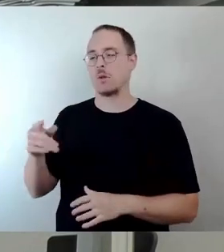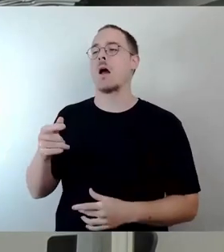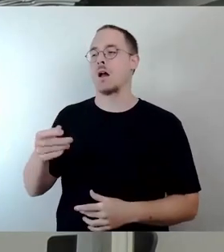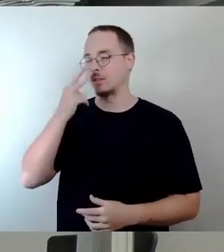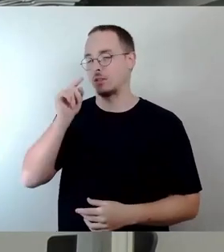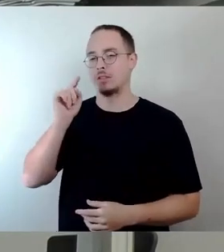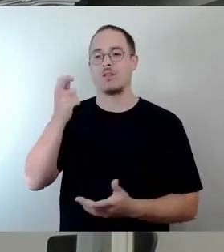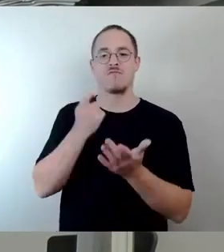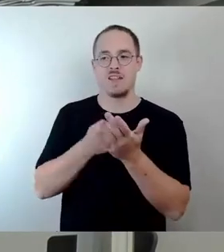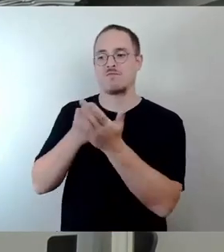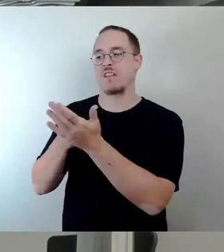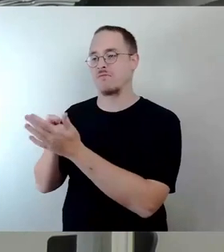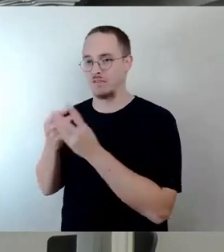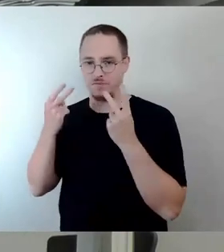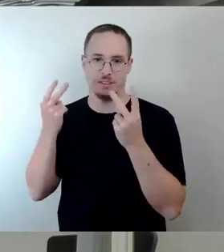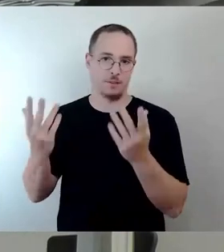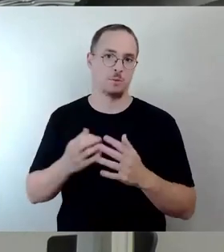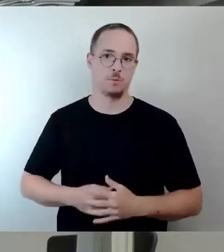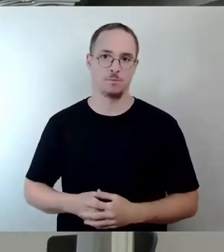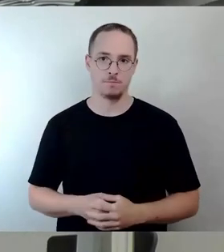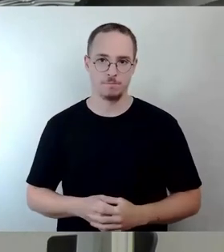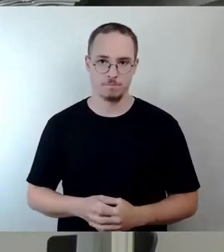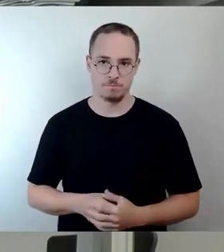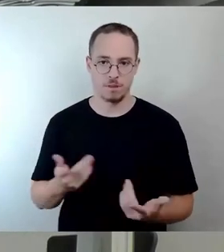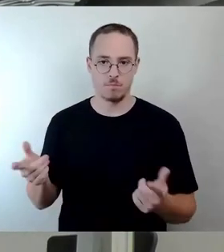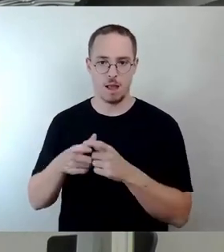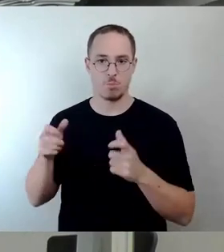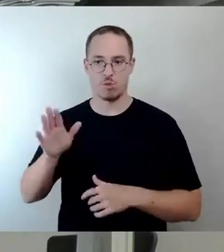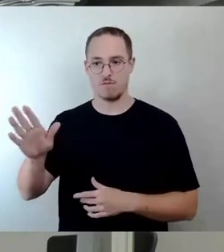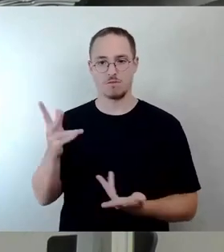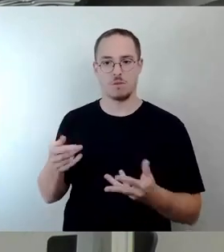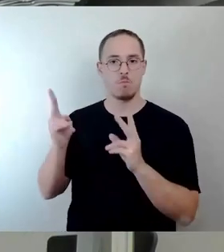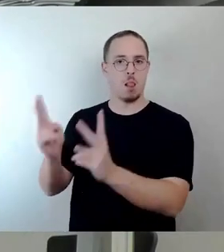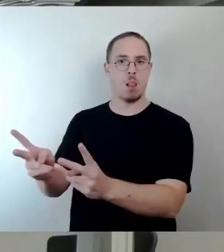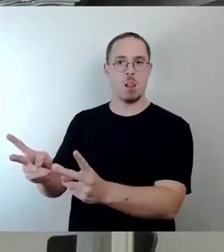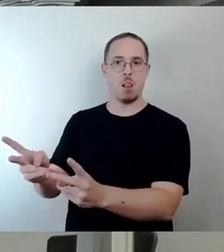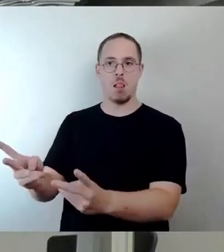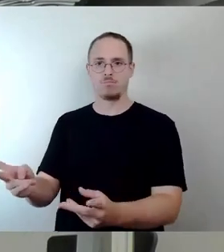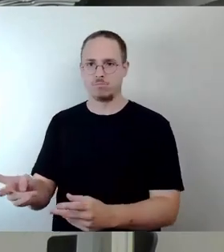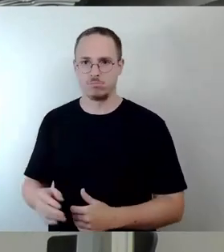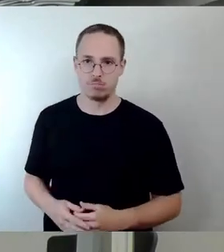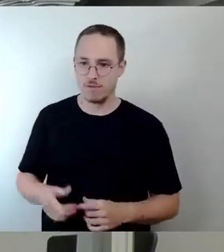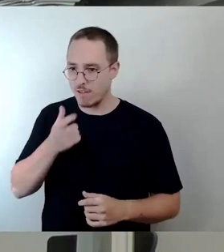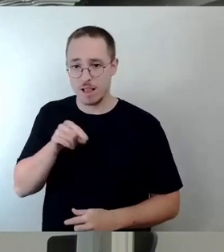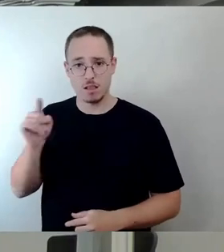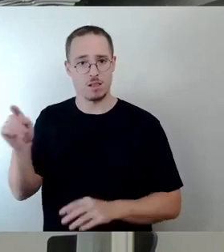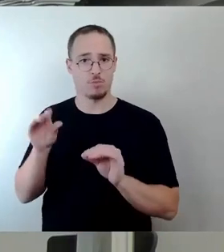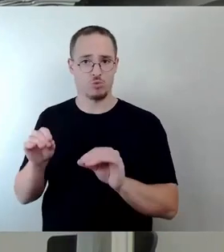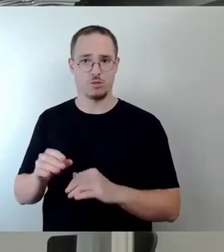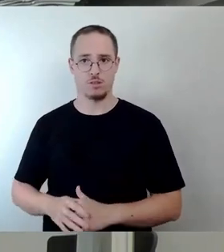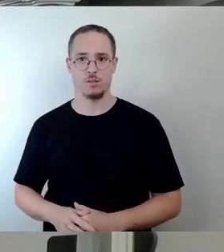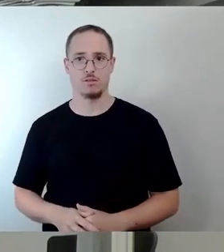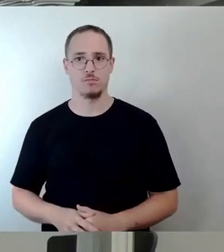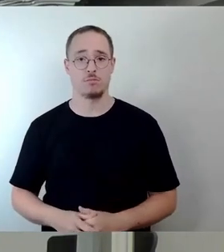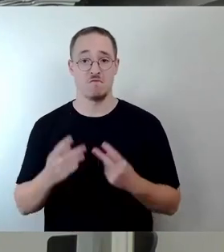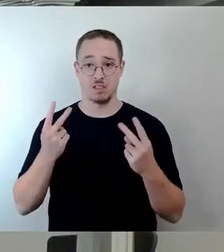eine Nutzung. Es ist sinnlos, es rumstehen zu lassen und mit Nutzung funktioniert es. Und deswegen, glaube ich, ist diese Diskussion um diese Nutzung ganz wichtig. Und sie